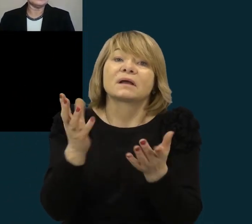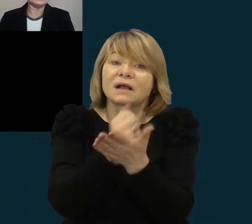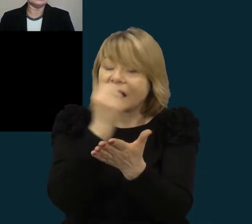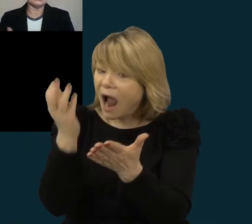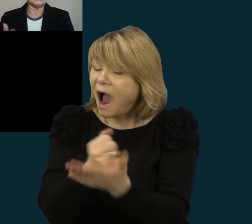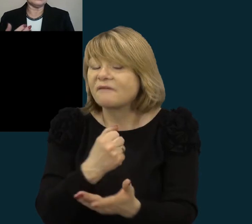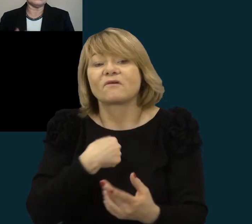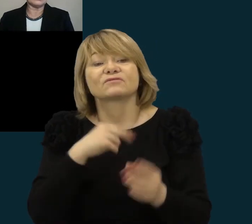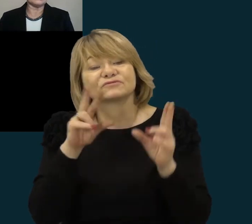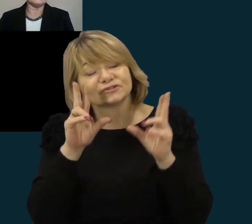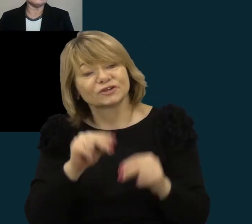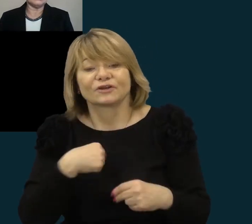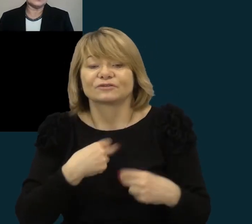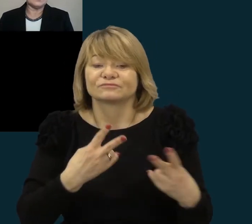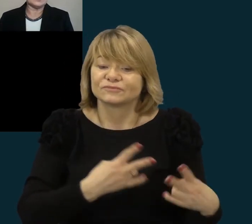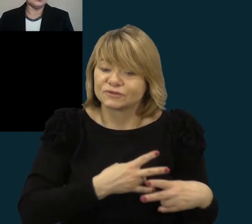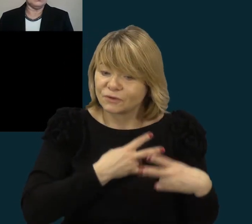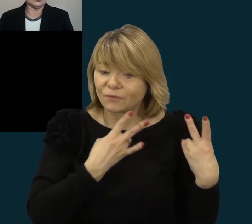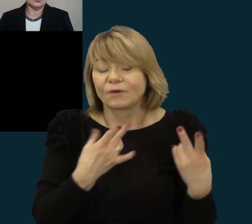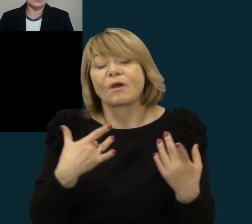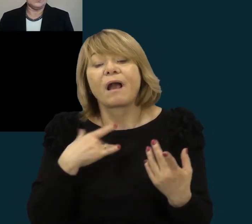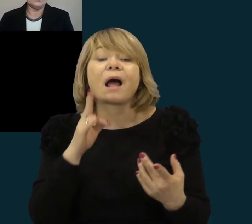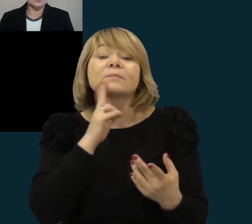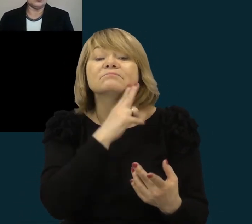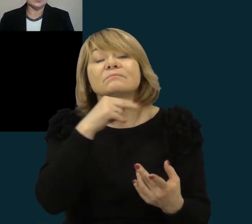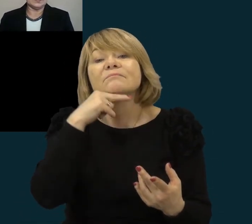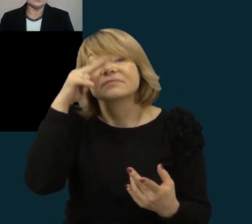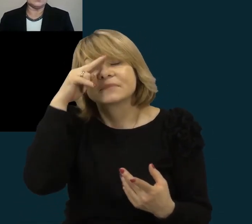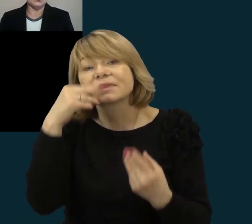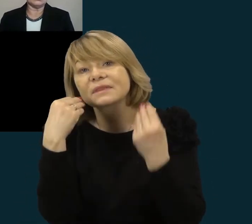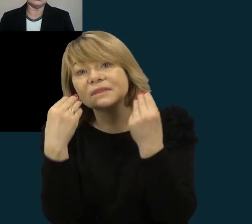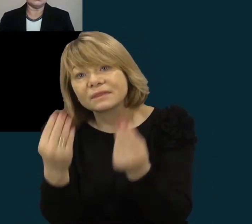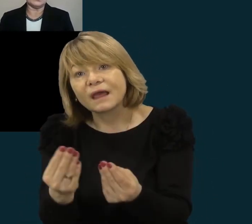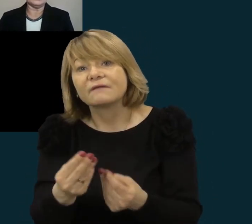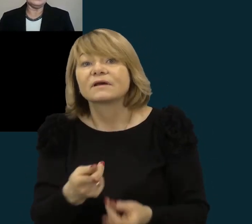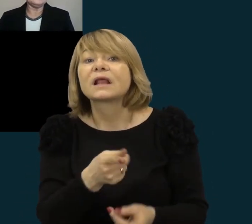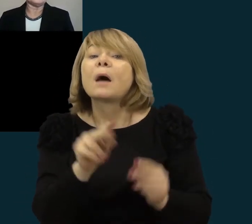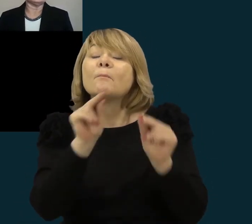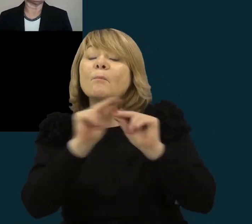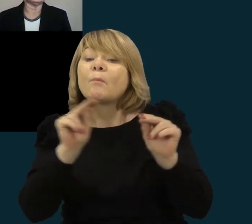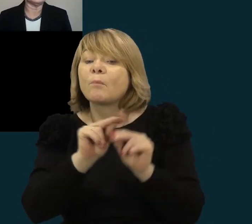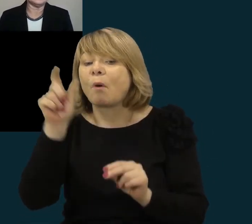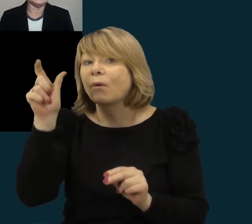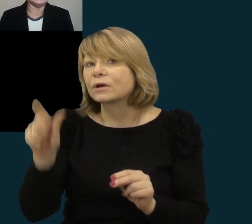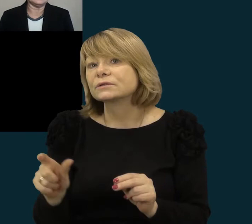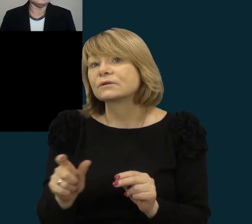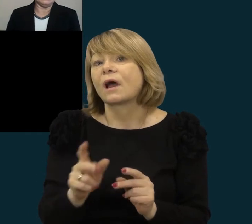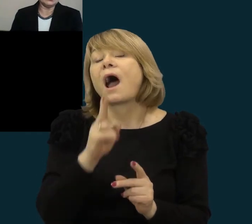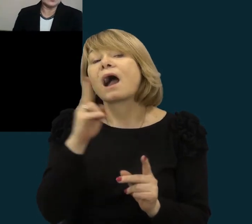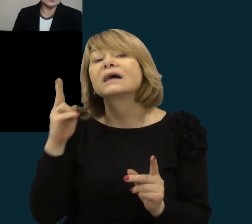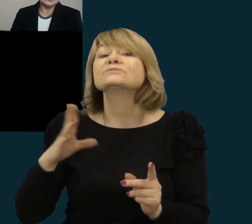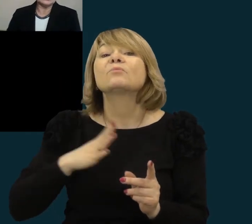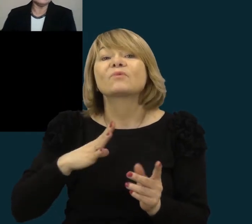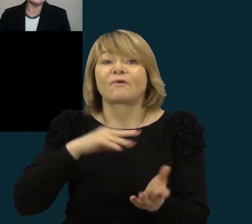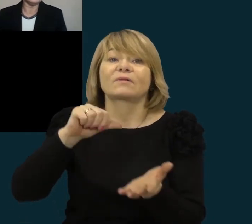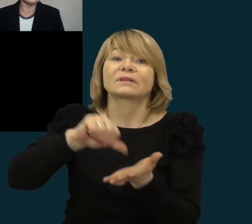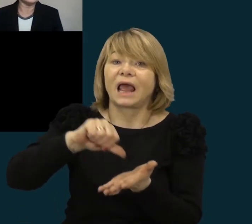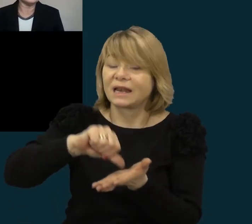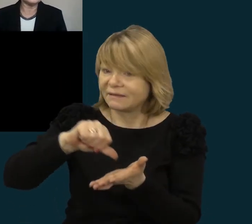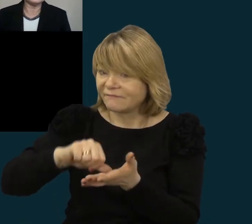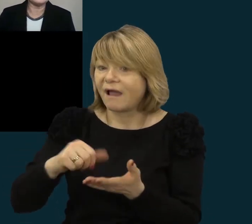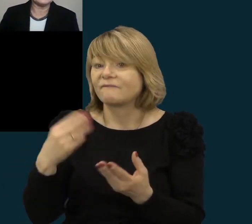tos nuotraukas, kurias mes buvom fotografavę, būtent tie mokytojai, kurie dalyvavom toje